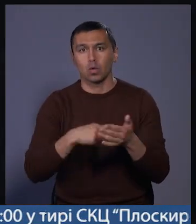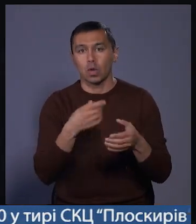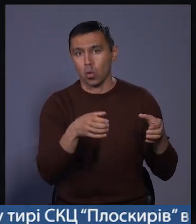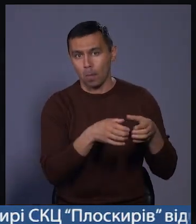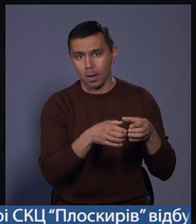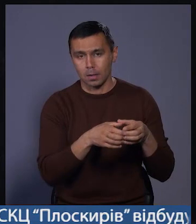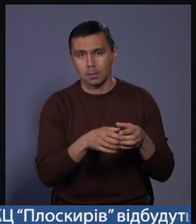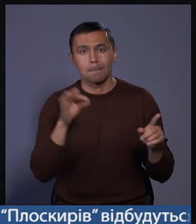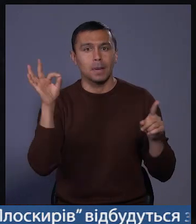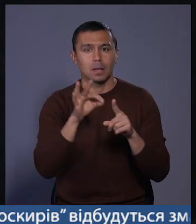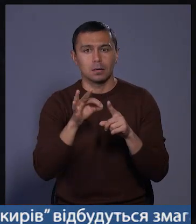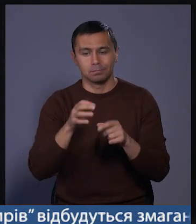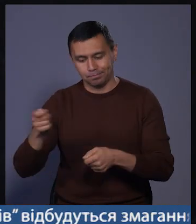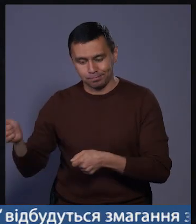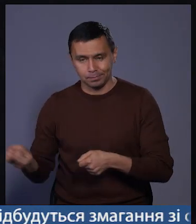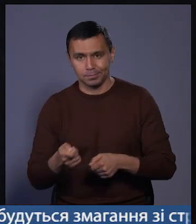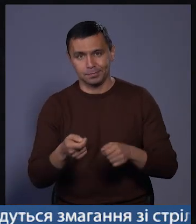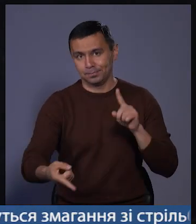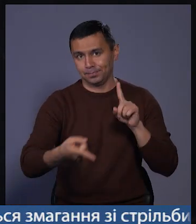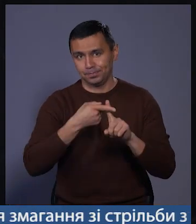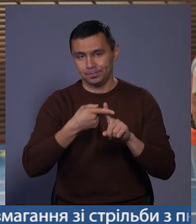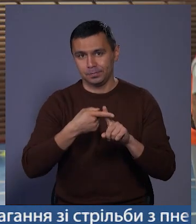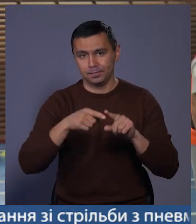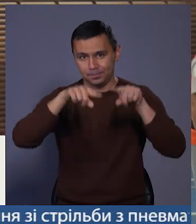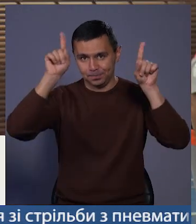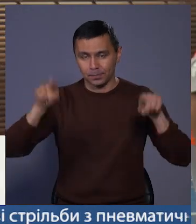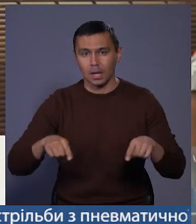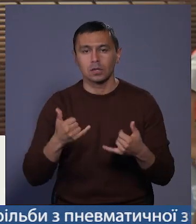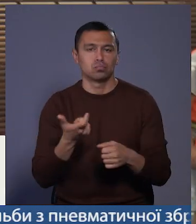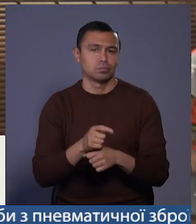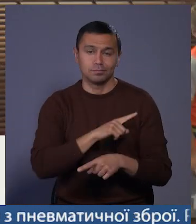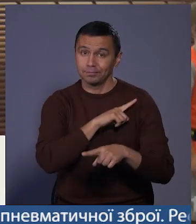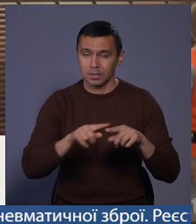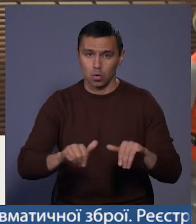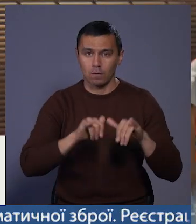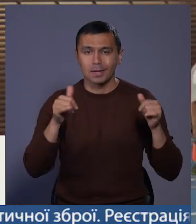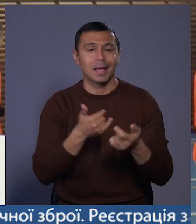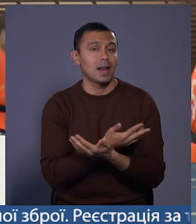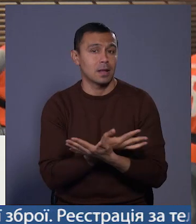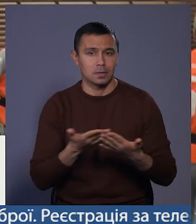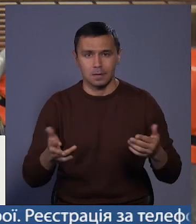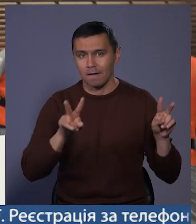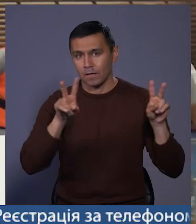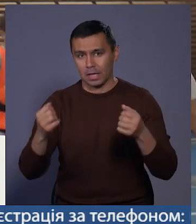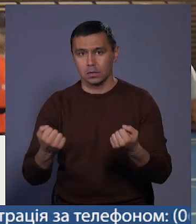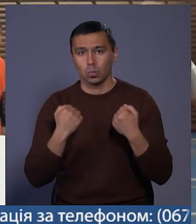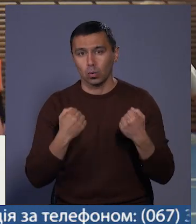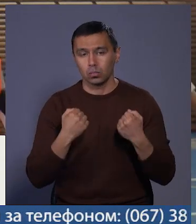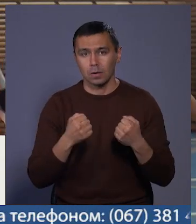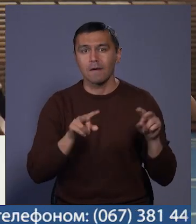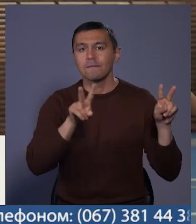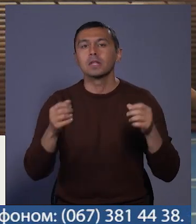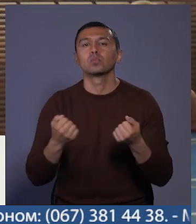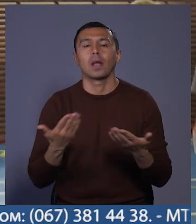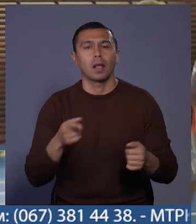команди. Мета – закутити м'яч у сітчасту браму. «Зараз дуже динамічно розвиваються різні види спорту. Види